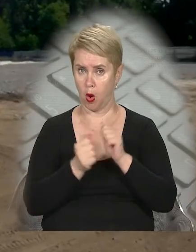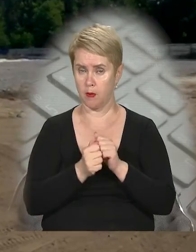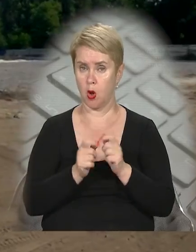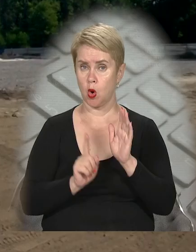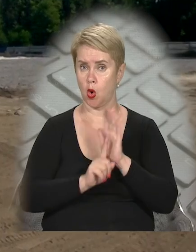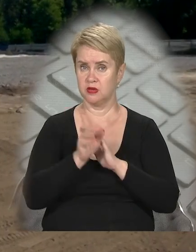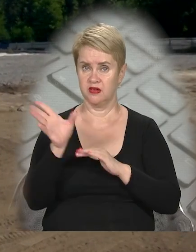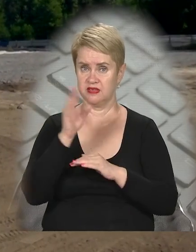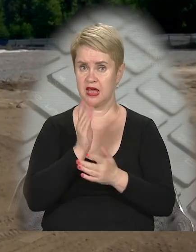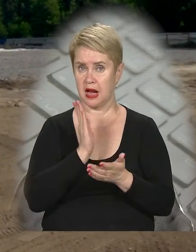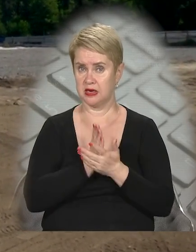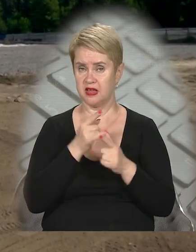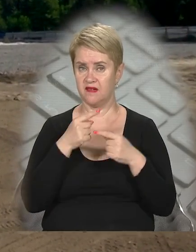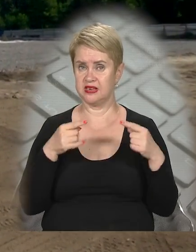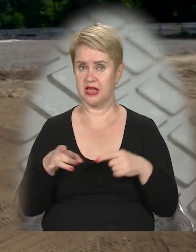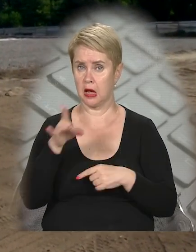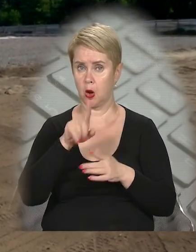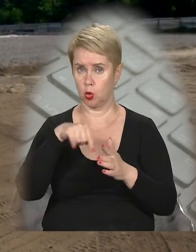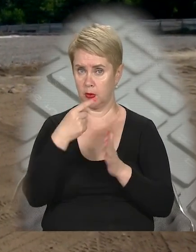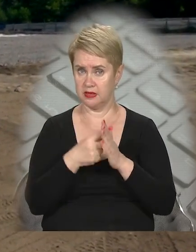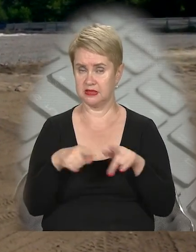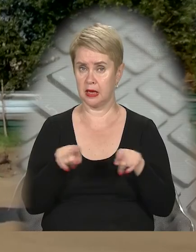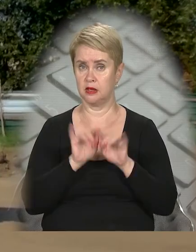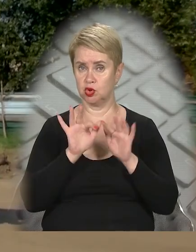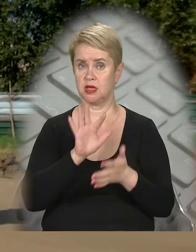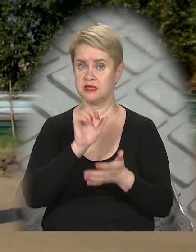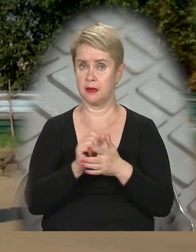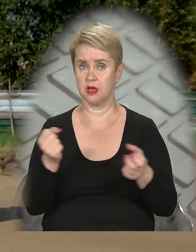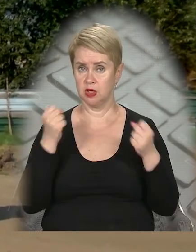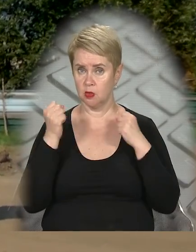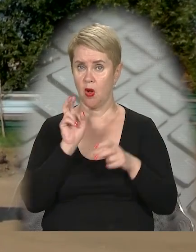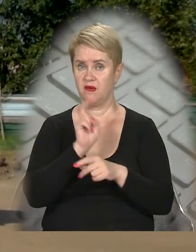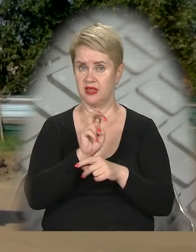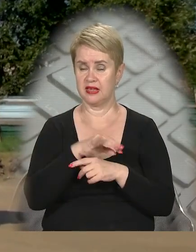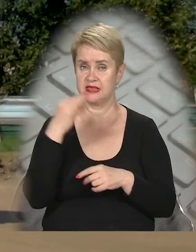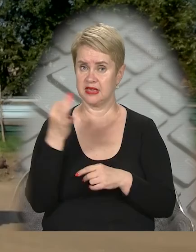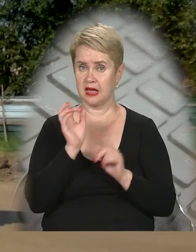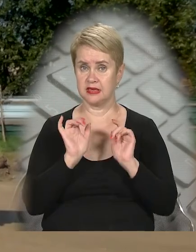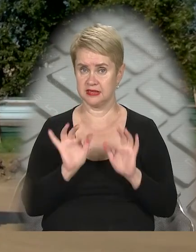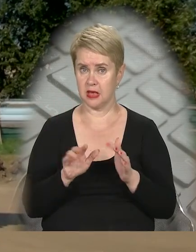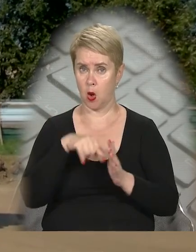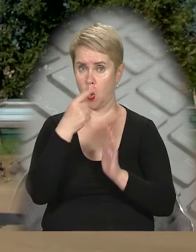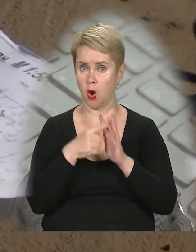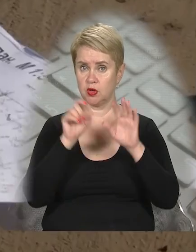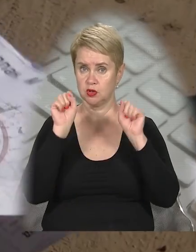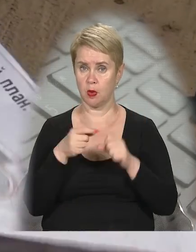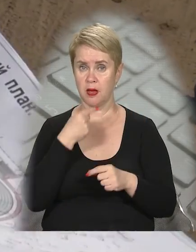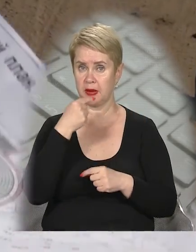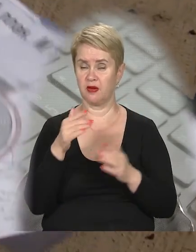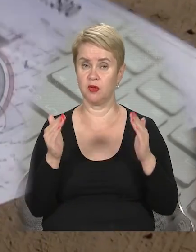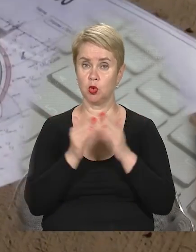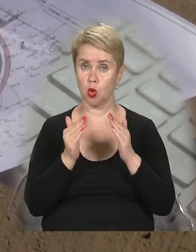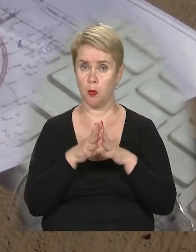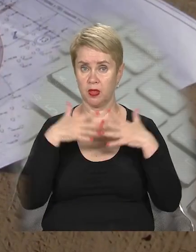у розпалі. Всі вони розташовані в різних районах міста. Таким чином займатися спортом та відбідувати цікаві заходи городяни зможуть неподалік від